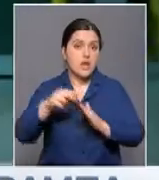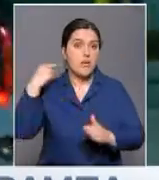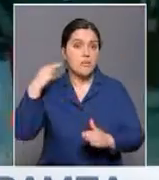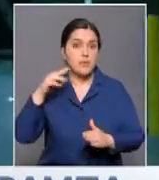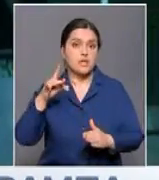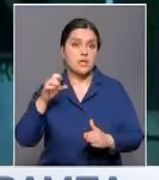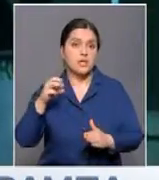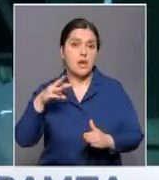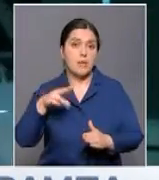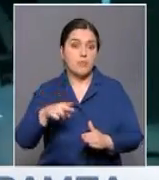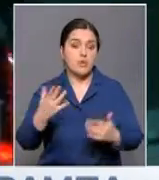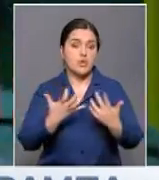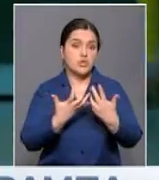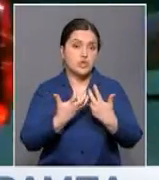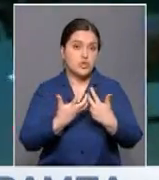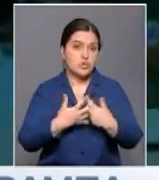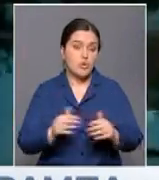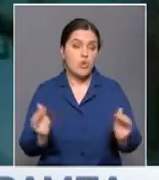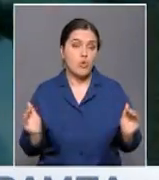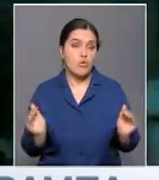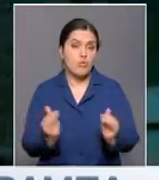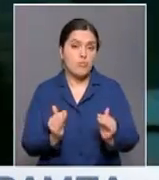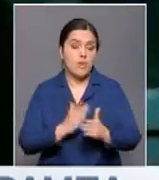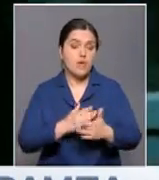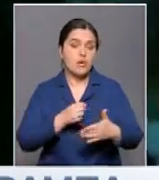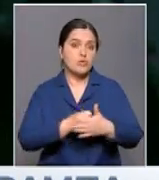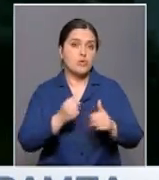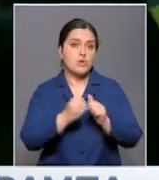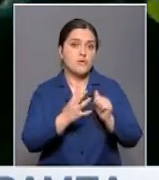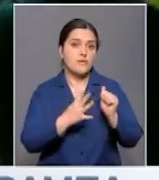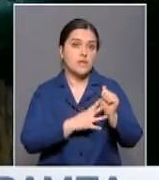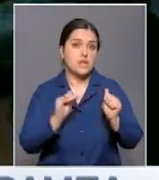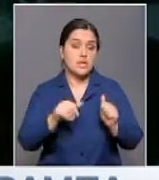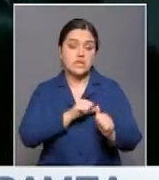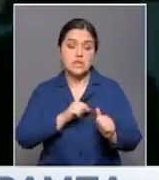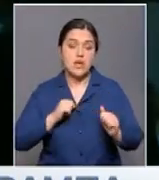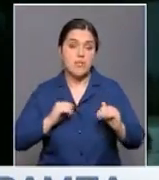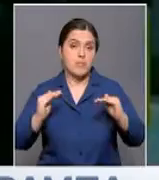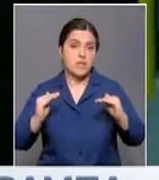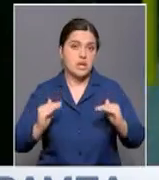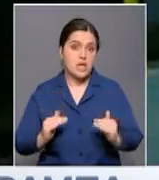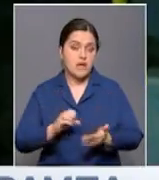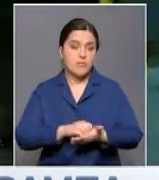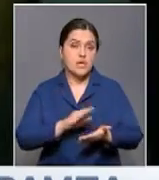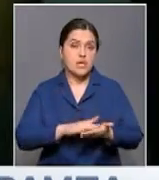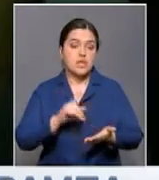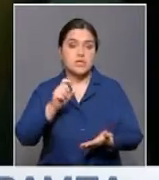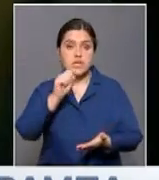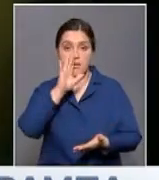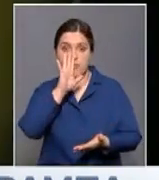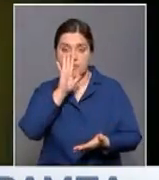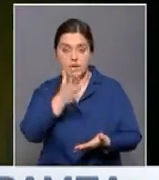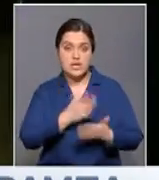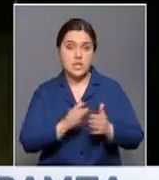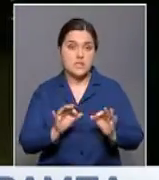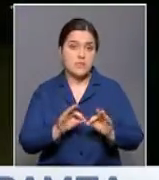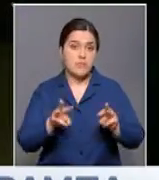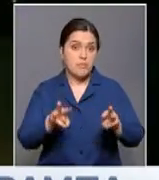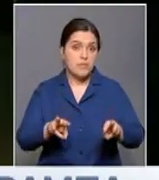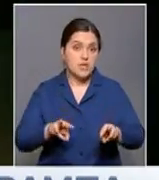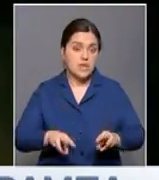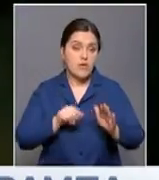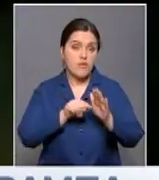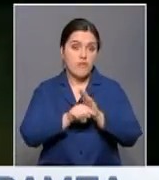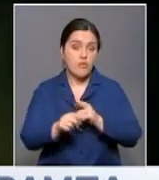Дональд Трамп, их число упало почти до 19 тысяч. Это самый низкий показатель за последние пять лет. По словам министра внутренней